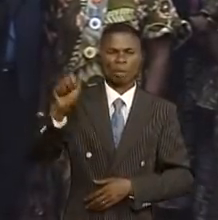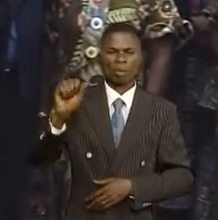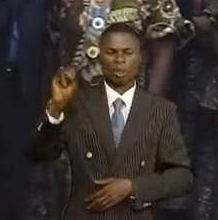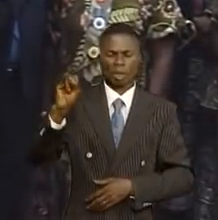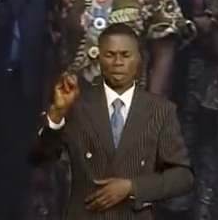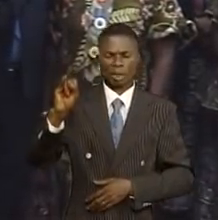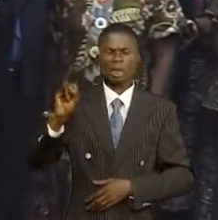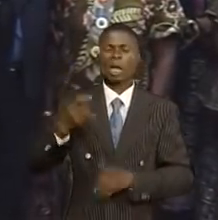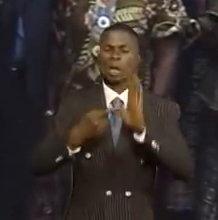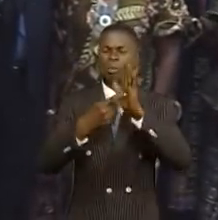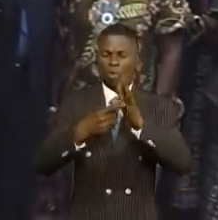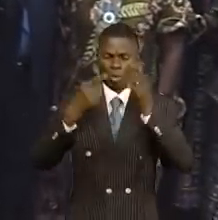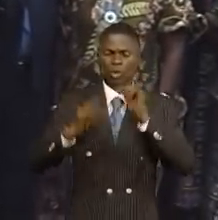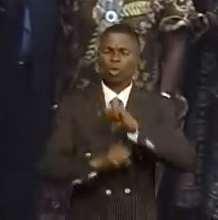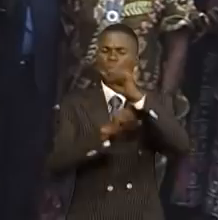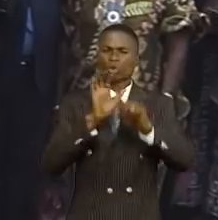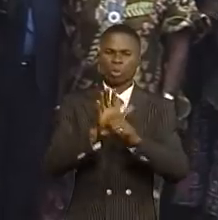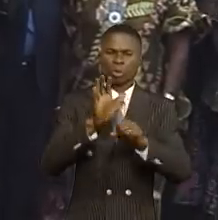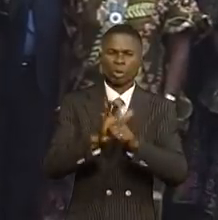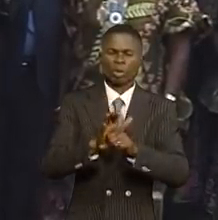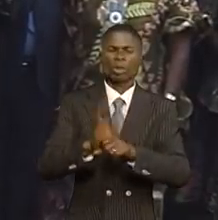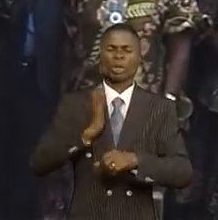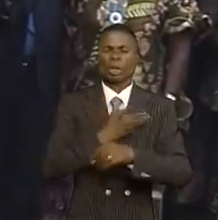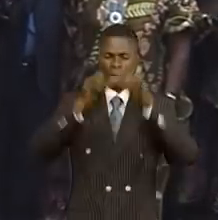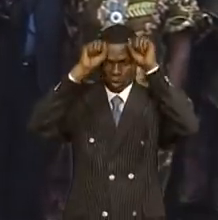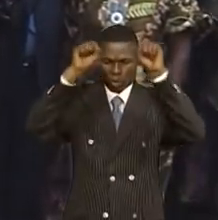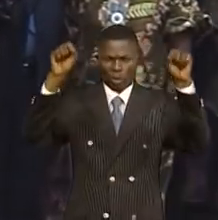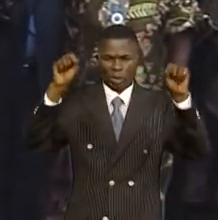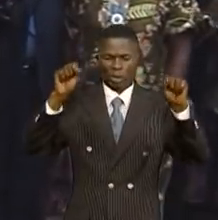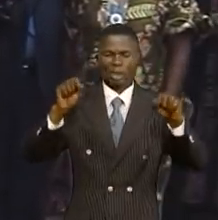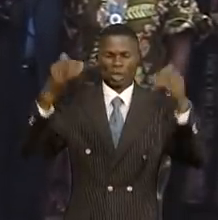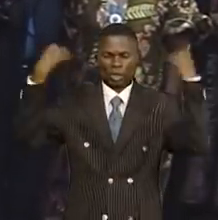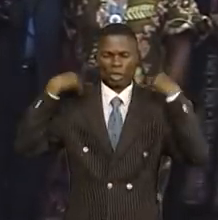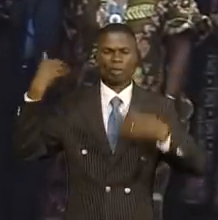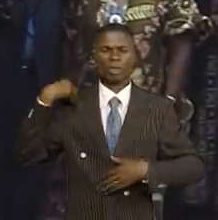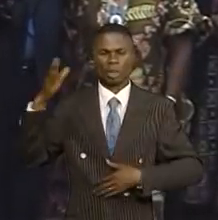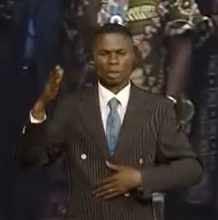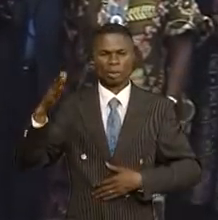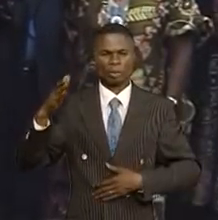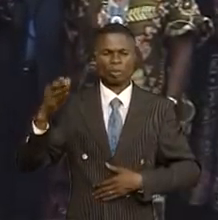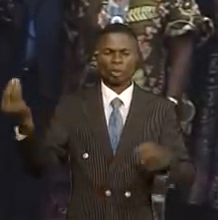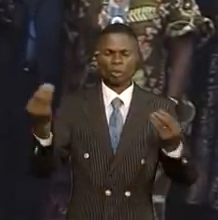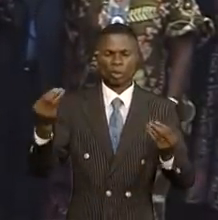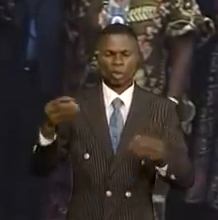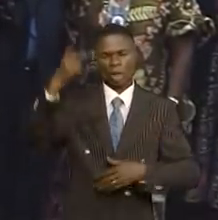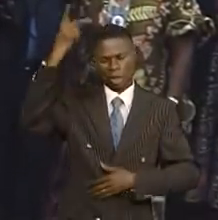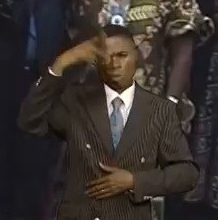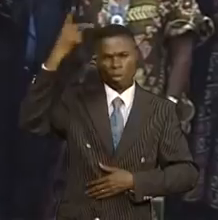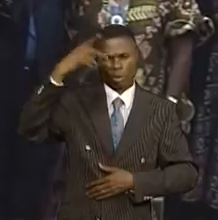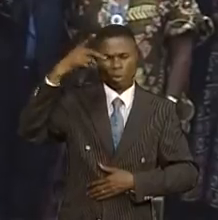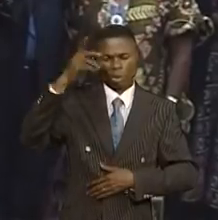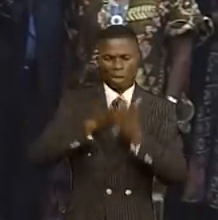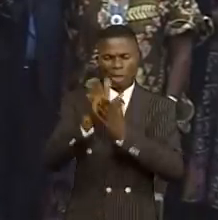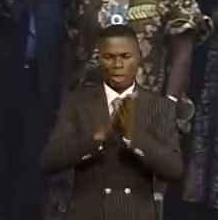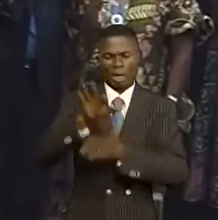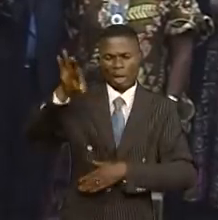son soutien indéfectible au président de la République, chef de l'État, pour sa politique axée